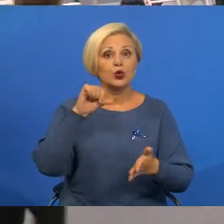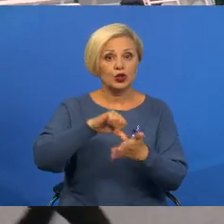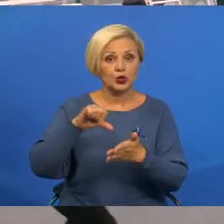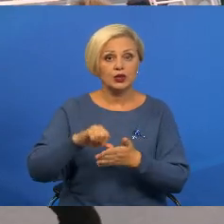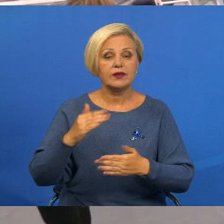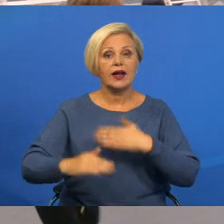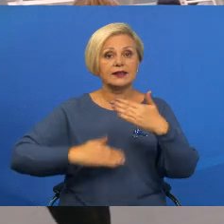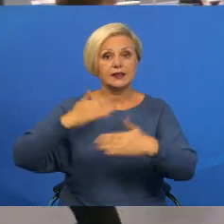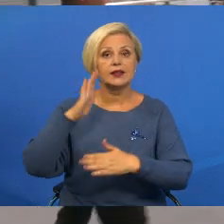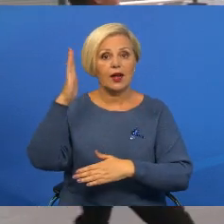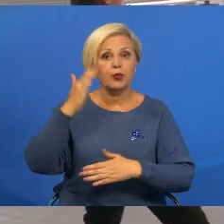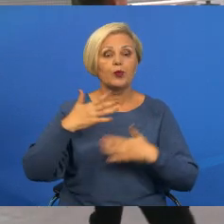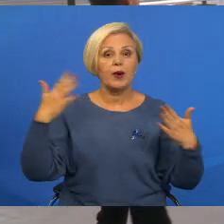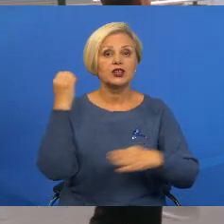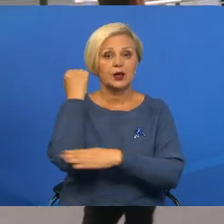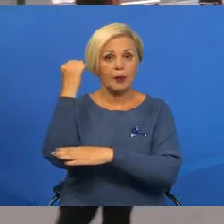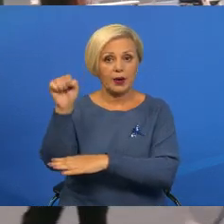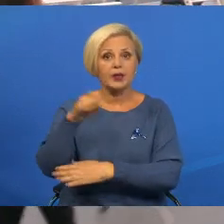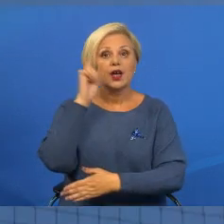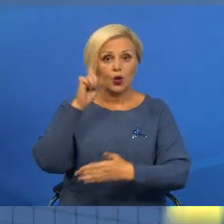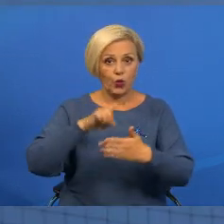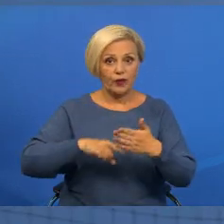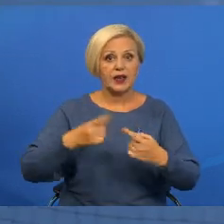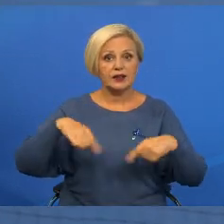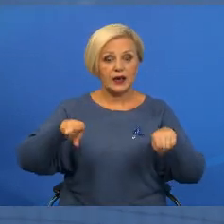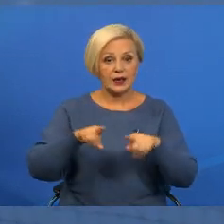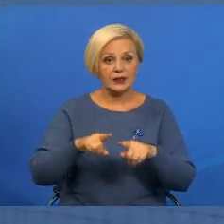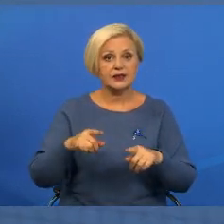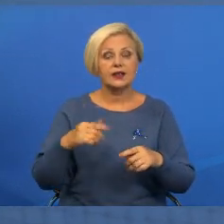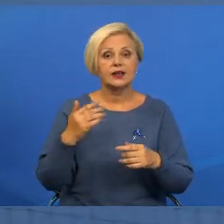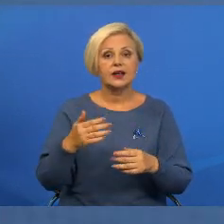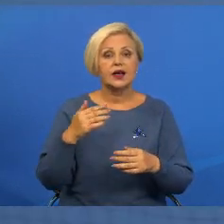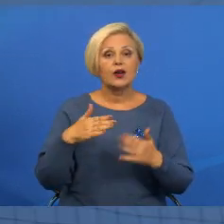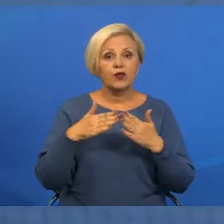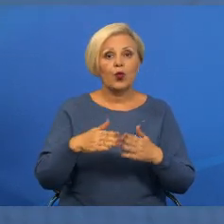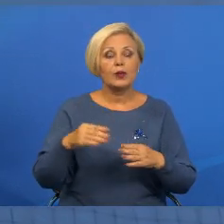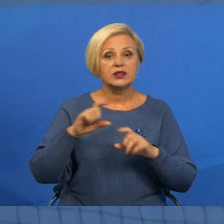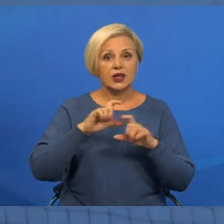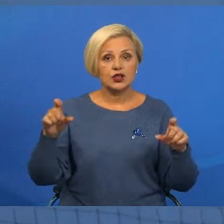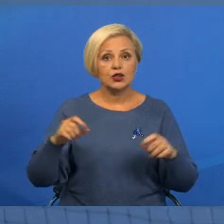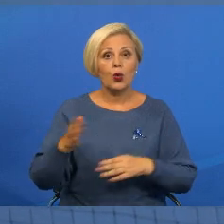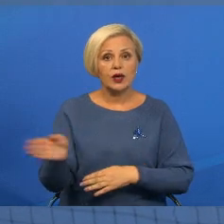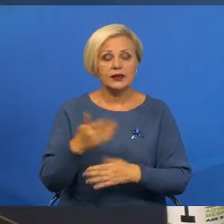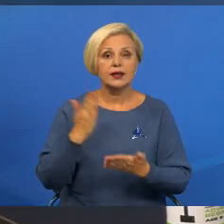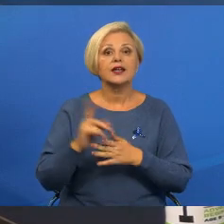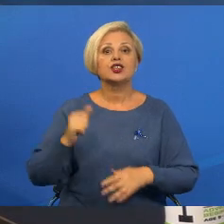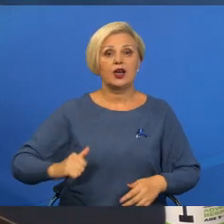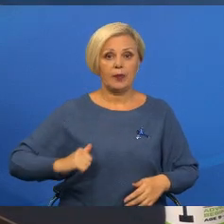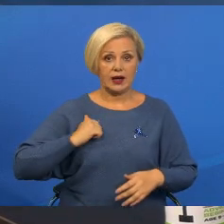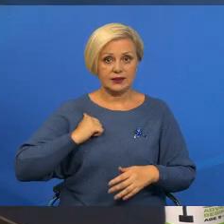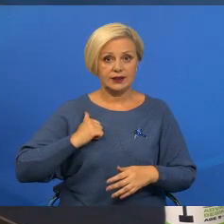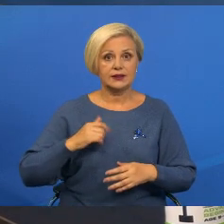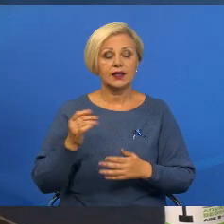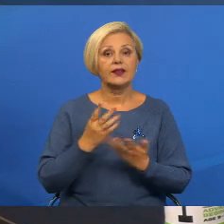трамплином до будущих великих перемог, запевняют организаторы. До речи, Гомельской школе тенниса есть чем гонориться. На рахунку ее